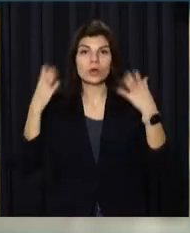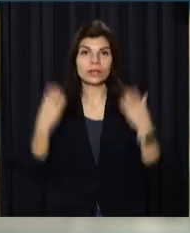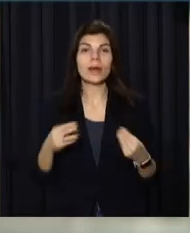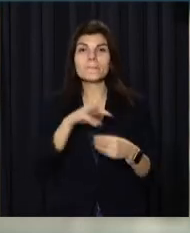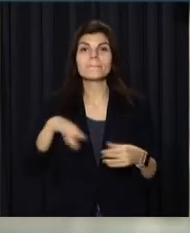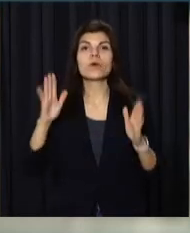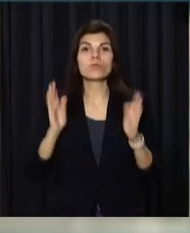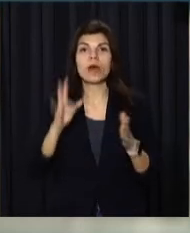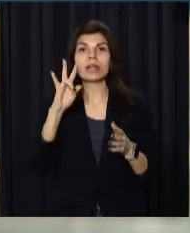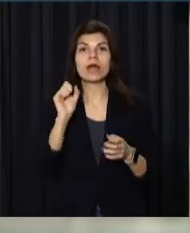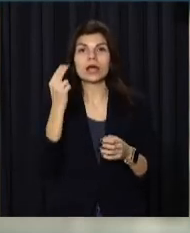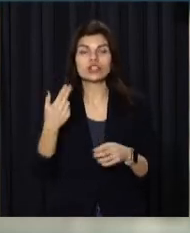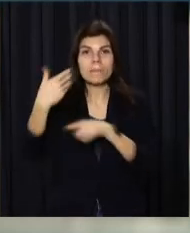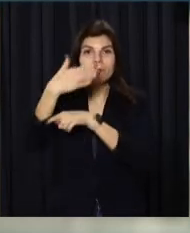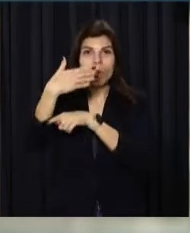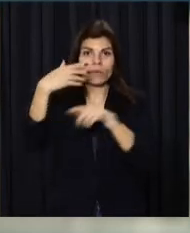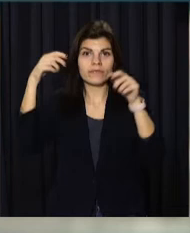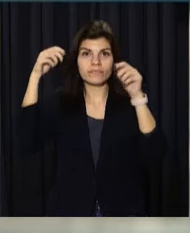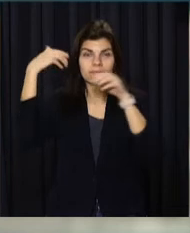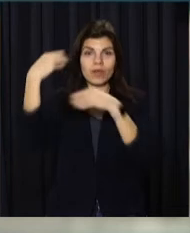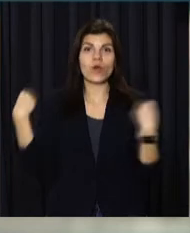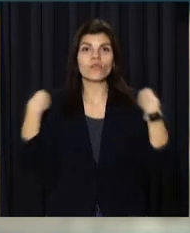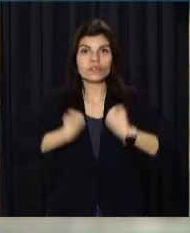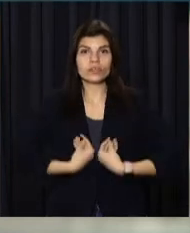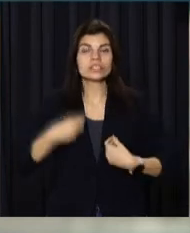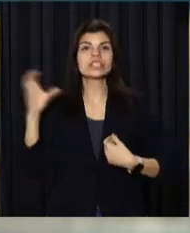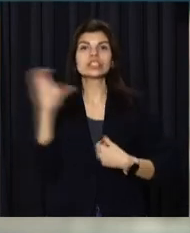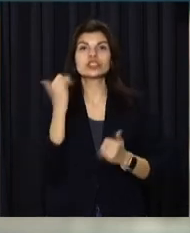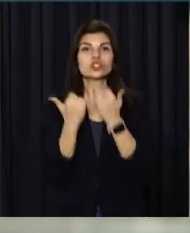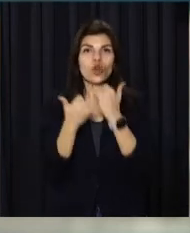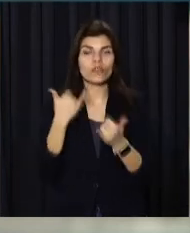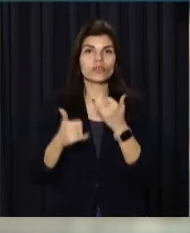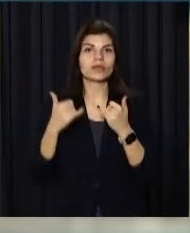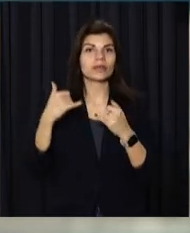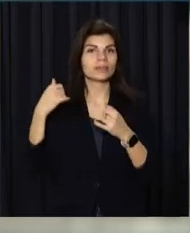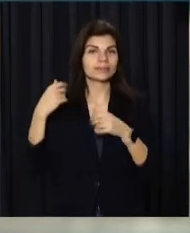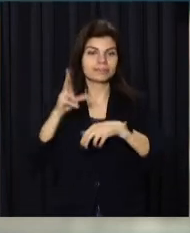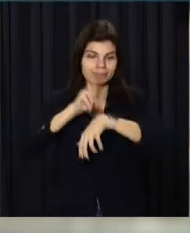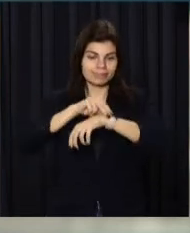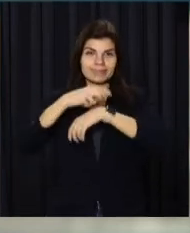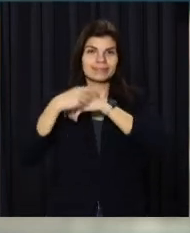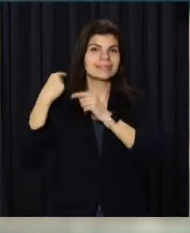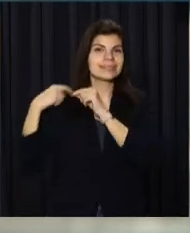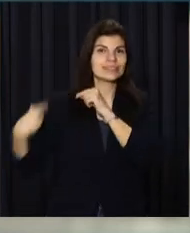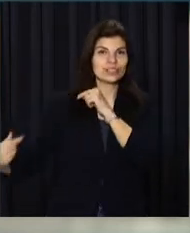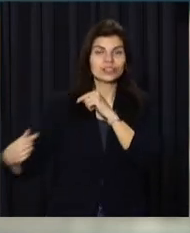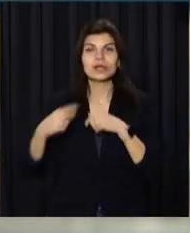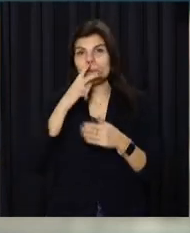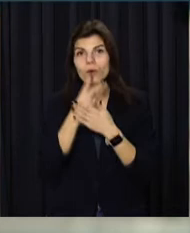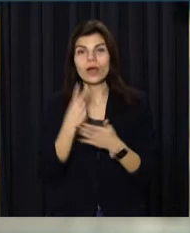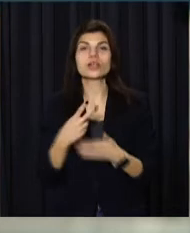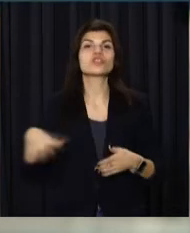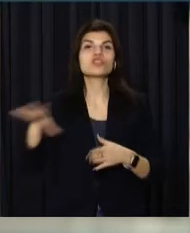вивісимо національні прапури, вдягнемо синьо-жовті стрічки та покажемо всьому світу